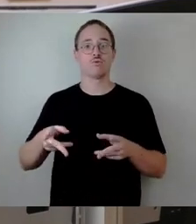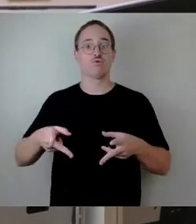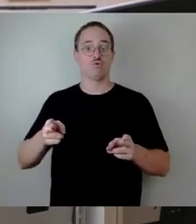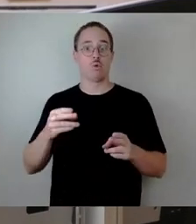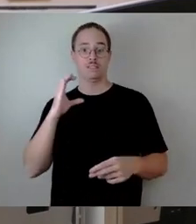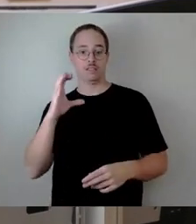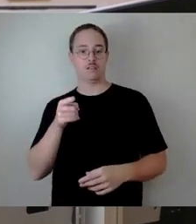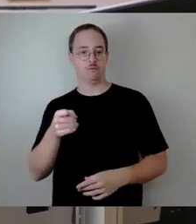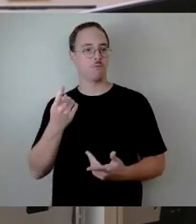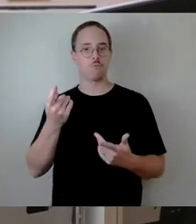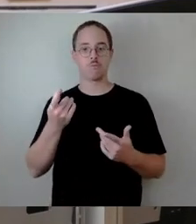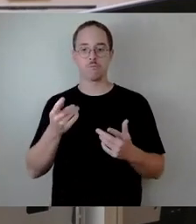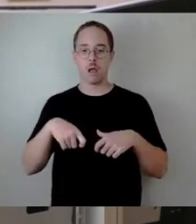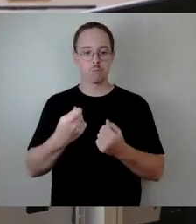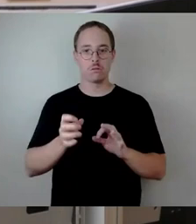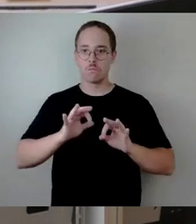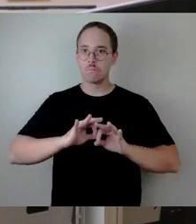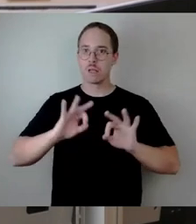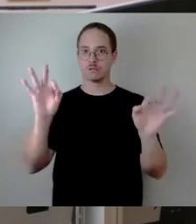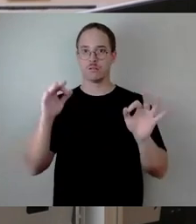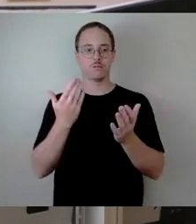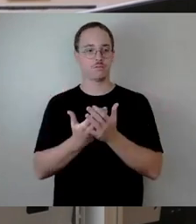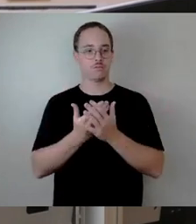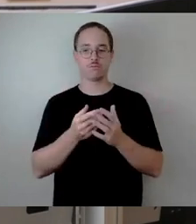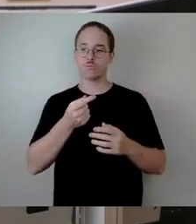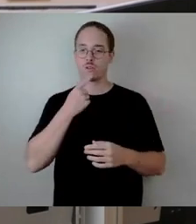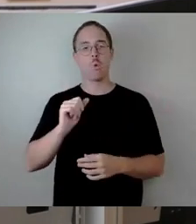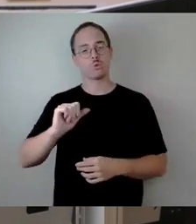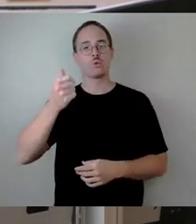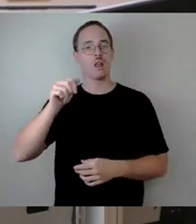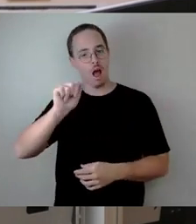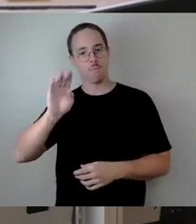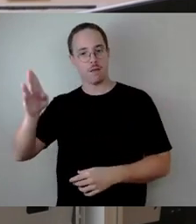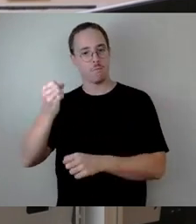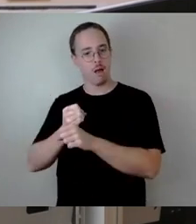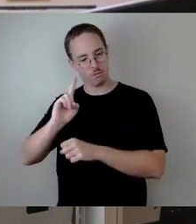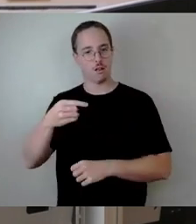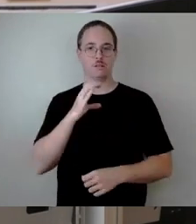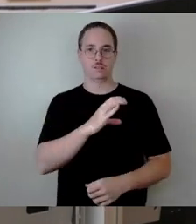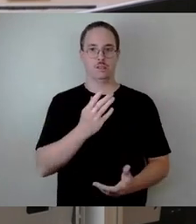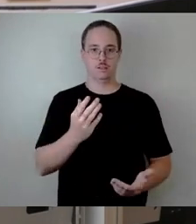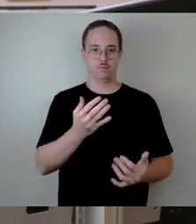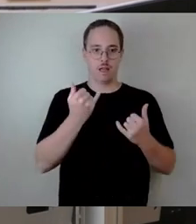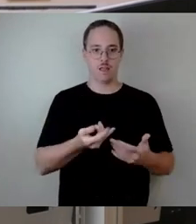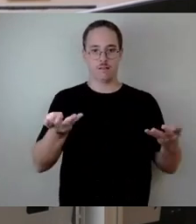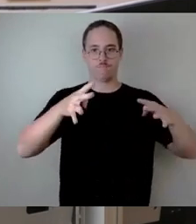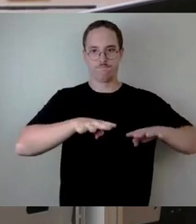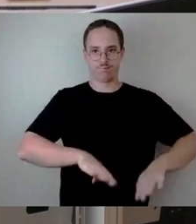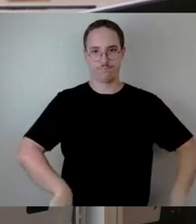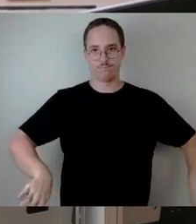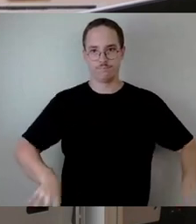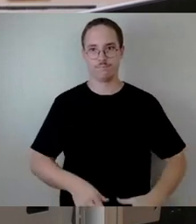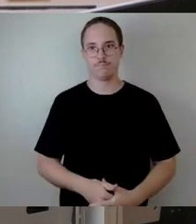am letzten saniert. Wir können sie ja auch nicht alle parallel sanieren, das funktioniert ja nicht. Und wir hatten hier Mitte